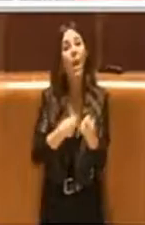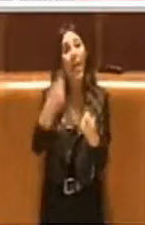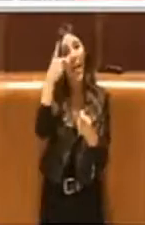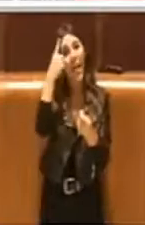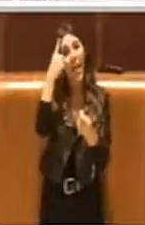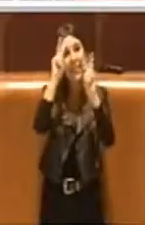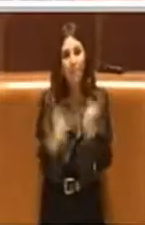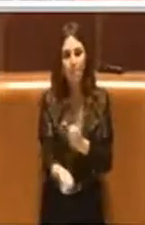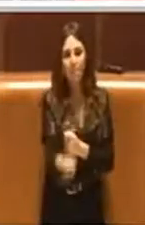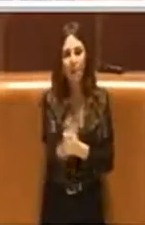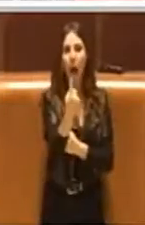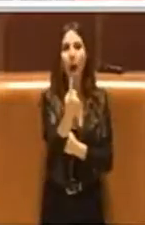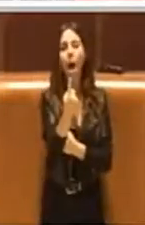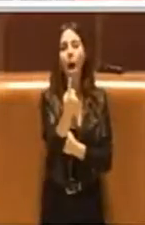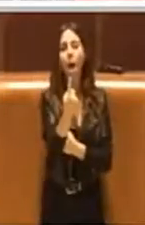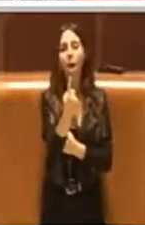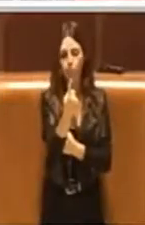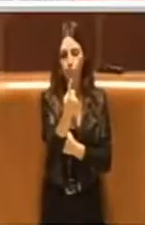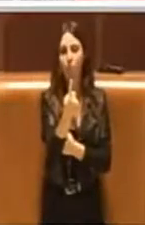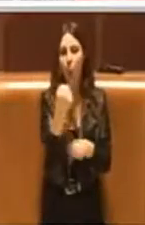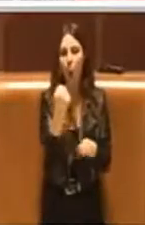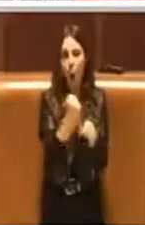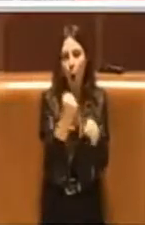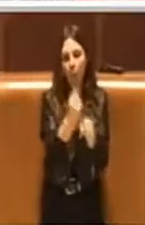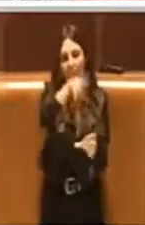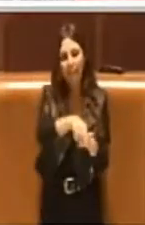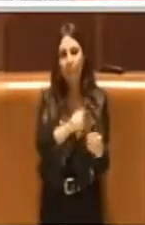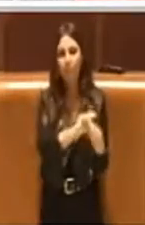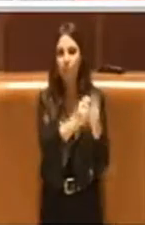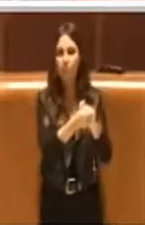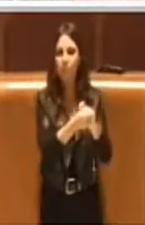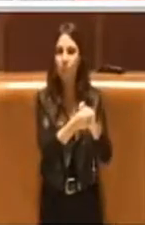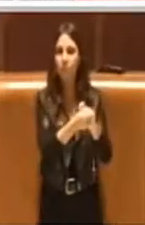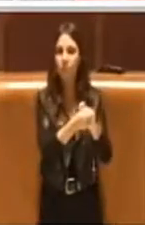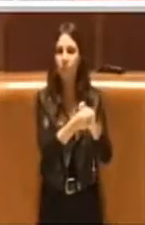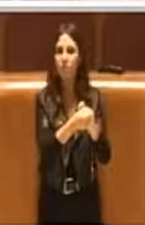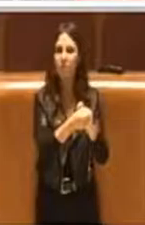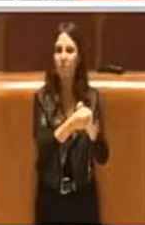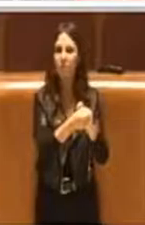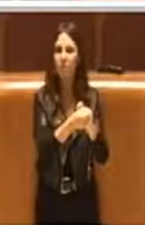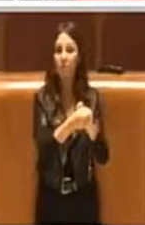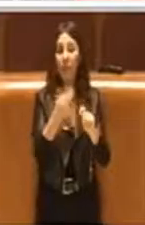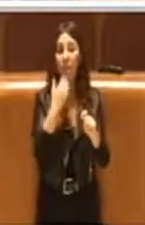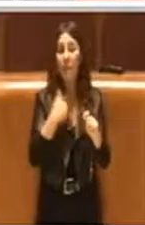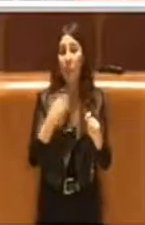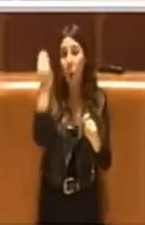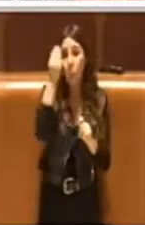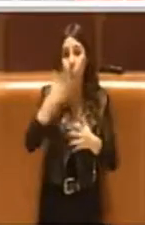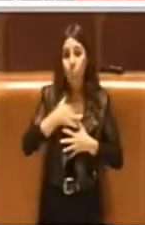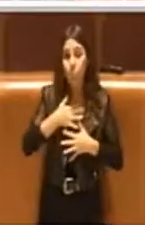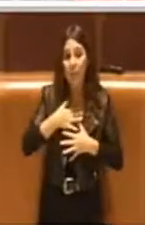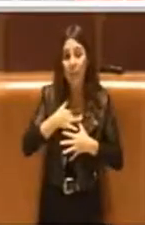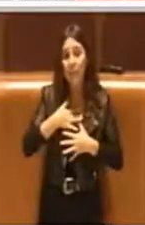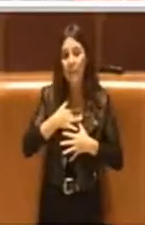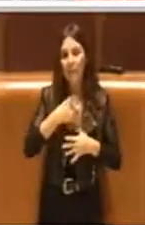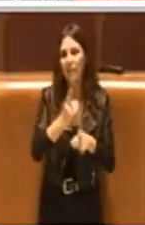il dibattito di queste opere che erano all'interno della variazione ma che insomma andavano dal mio punto di vista rimesse